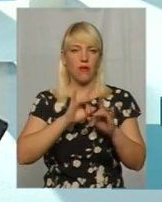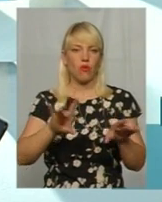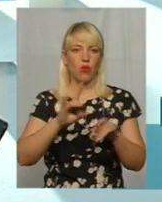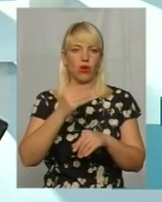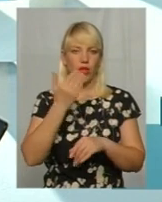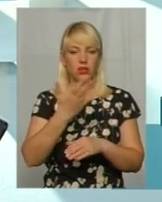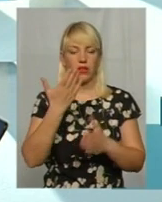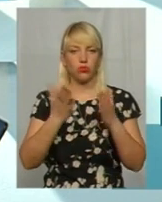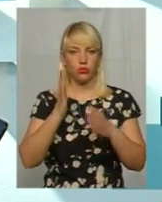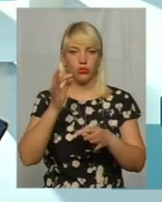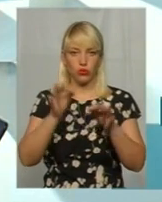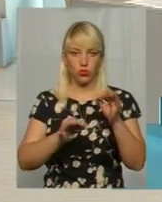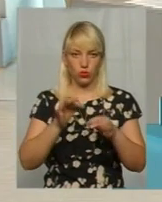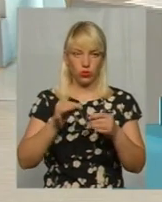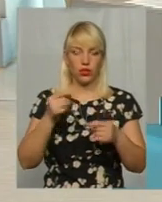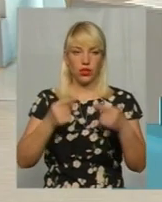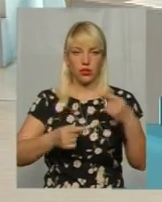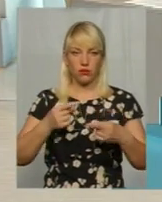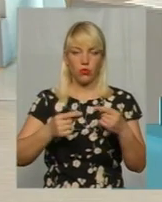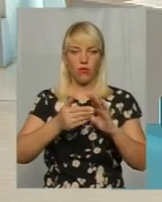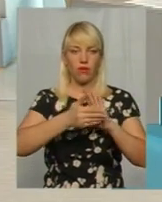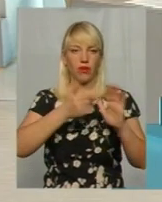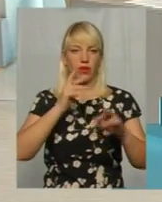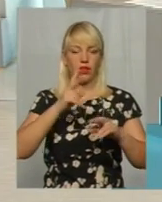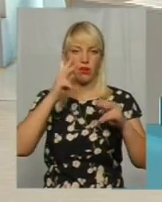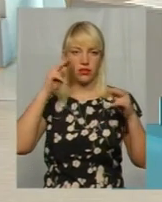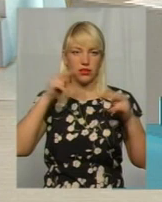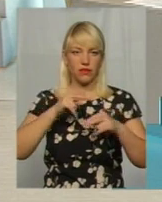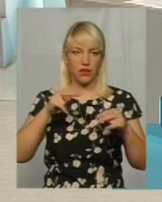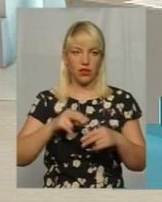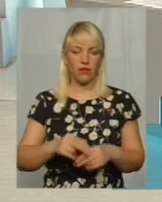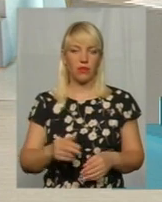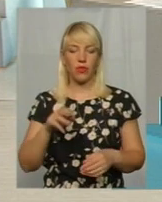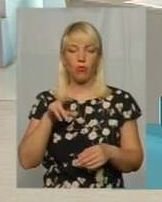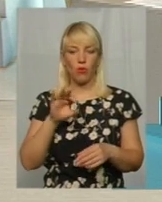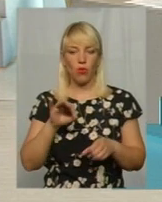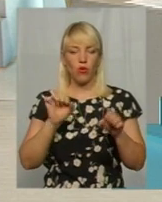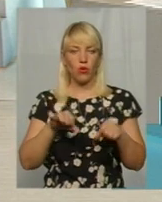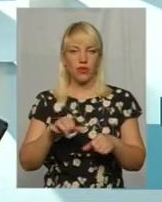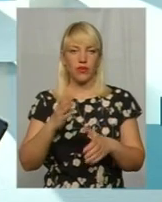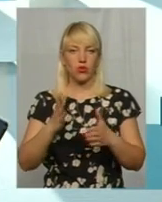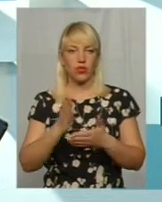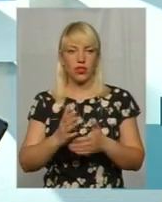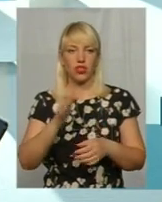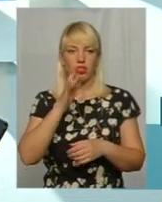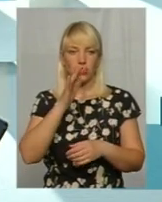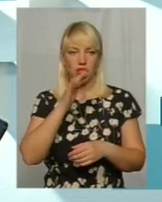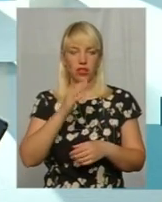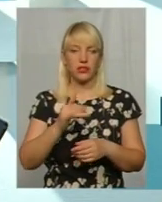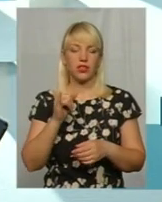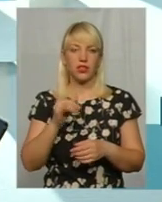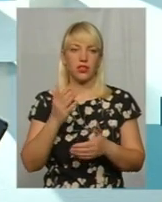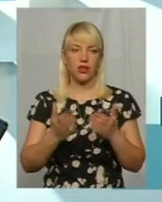судового спору викликати в якості свідків. По можливості, якщо є час, якщо є можливість, якщо є ручка і